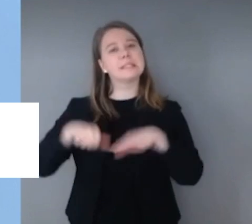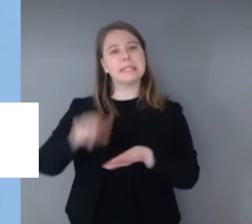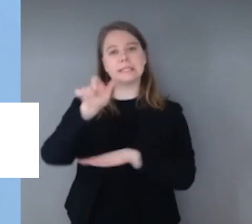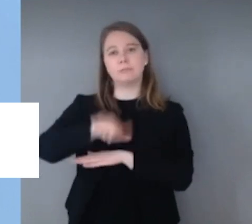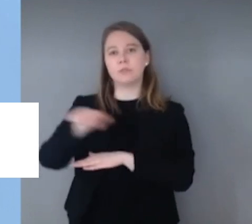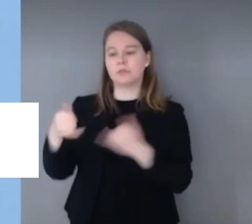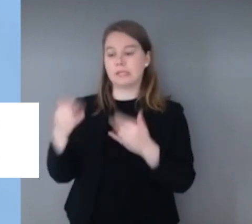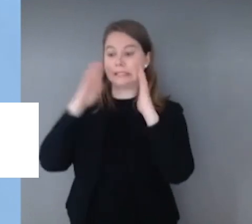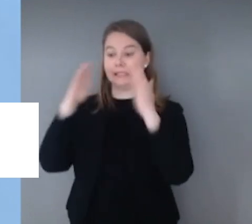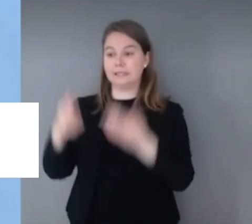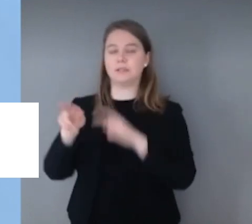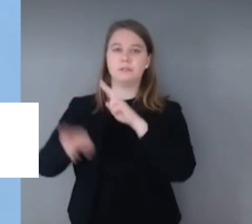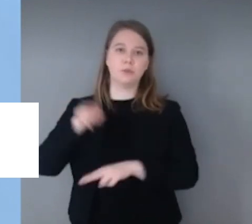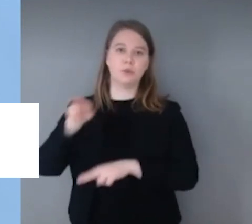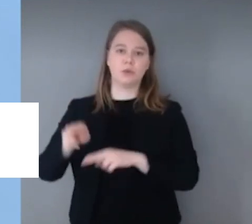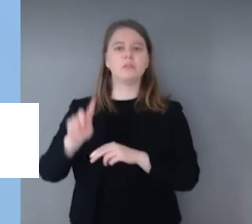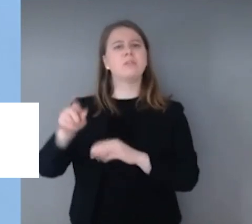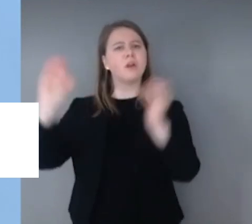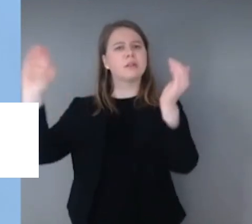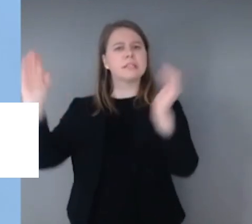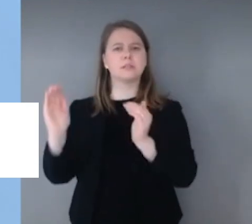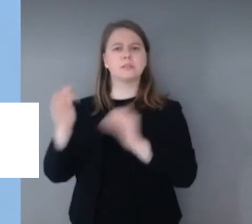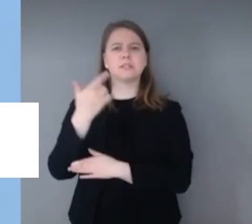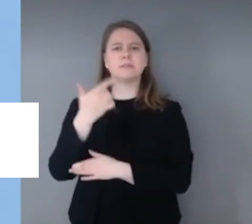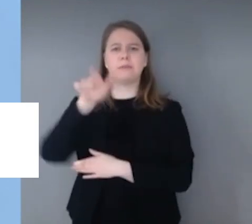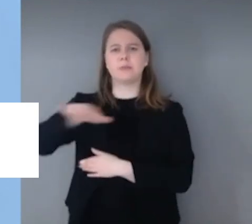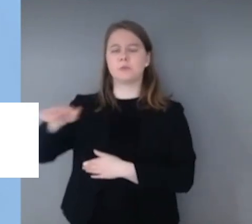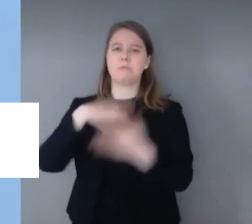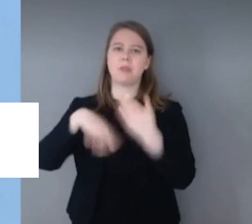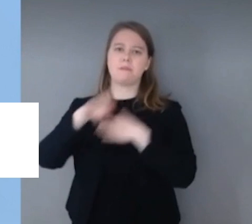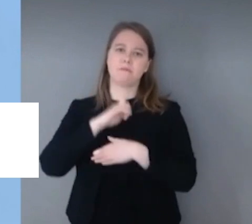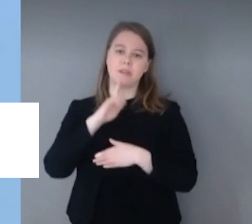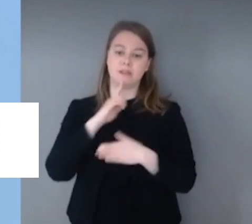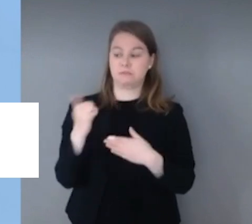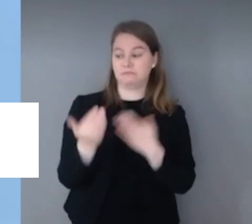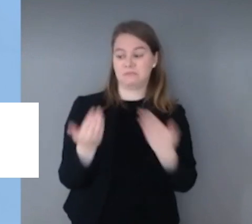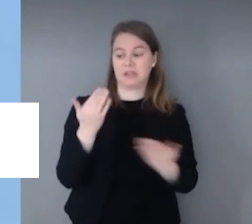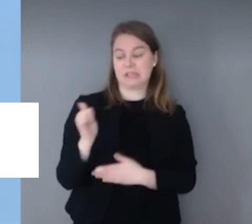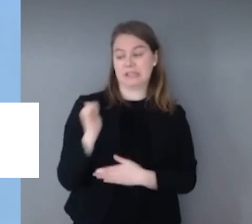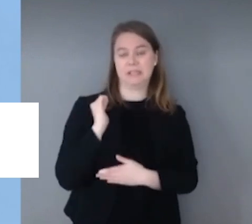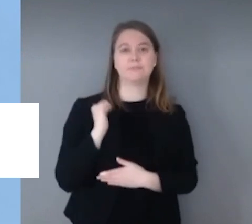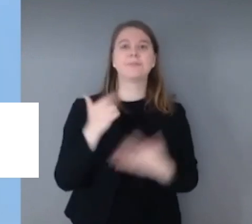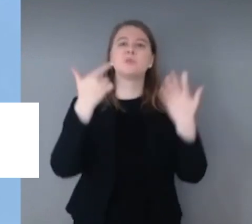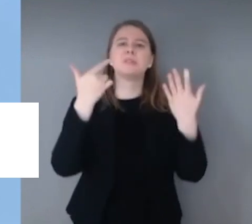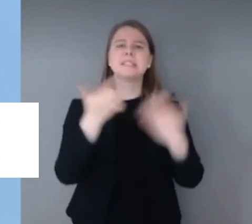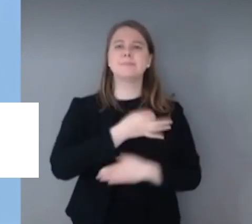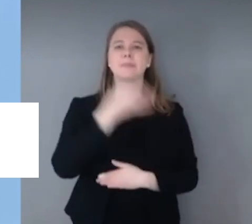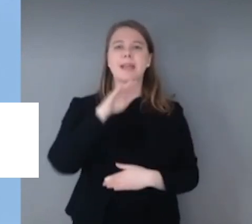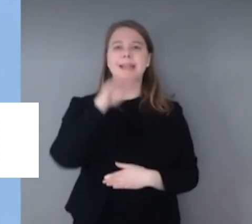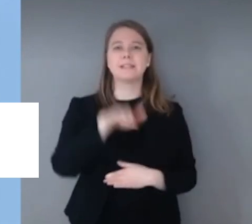betreut. Auch das sind eine Reduzierung um zwei Personen gegenüber dem Vortrag. Und wir haben eine Sieben-Tages-Inzidenz mit